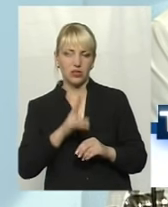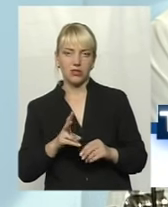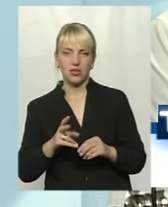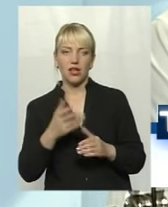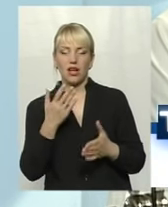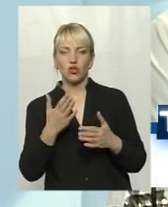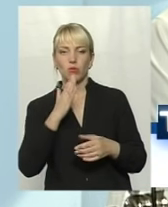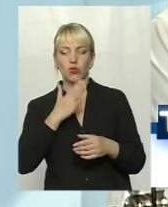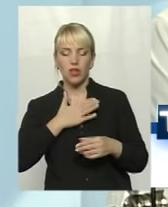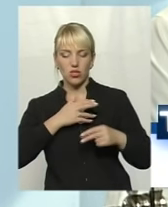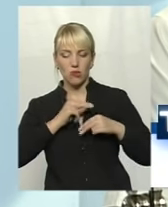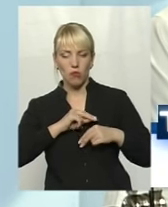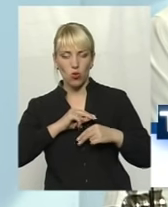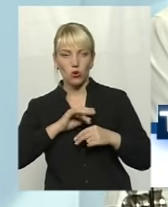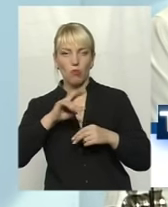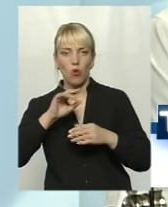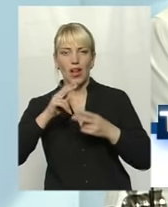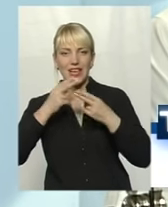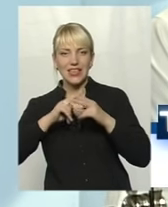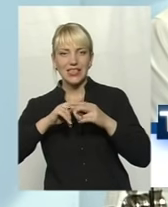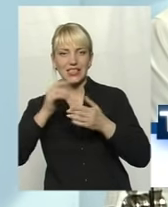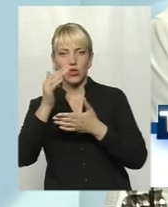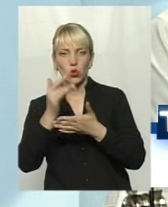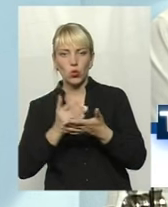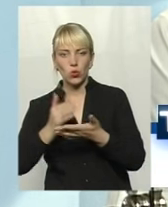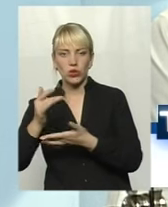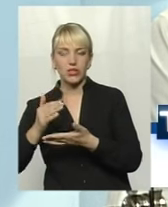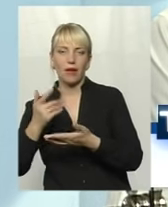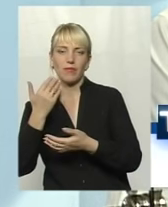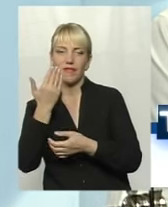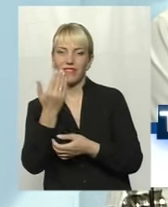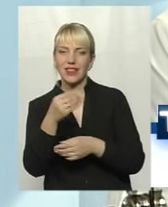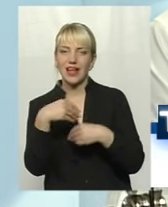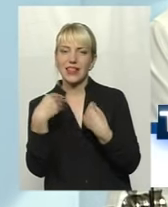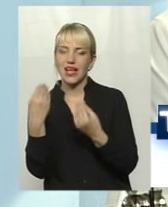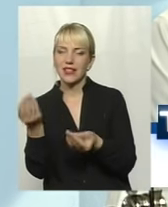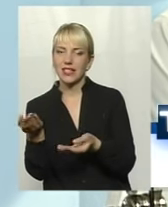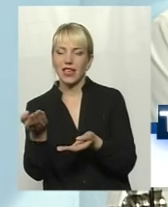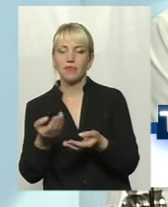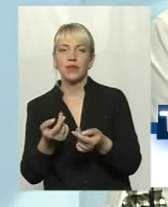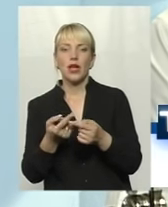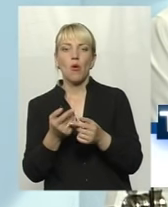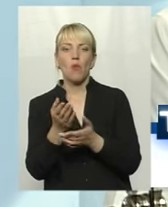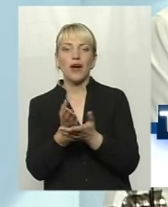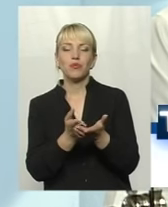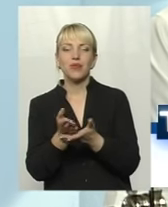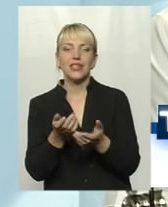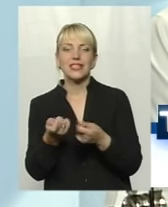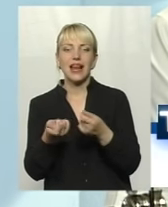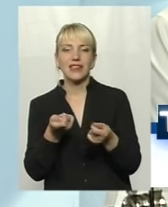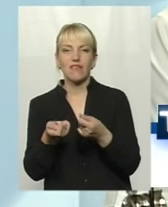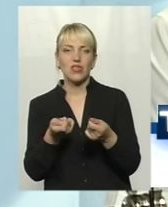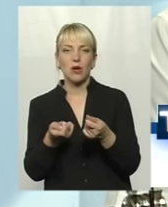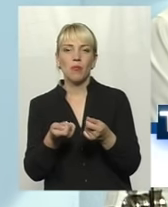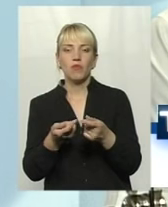положень, посадові інструкції, він фактично надає деякі адміністративні послуги. Тобто, він не є розпорядником коштів, він не є, ну,